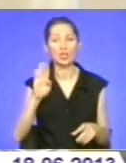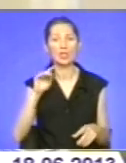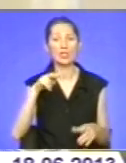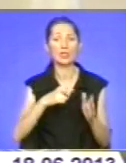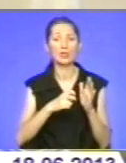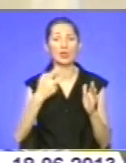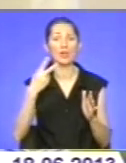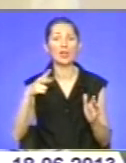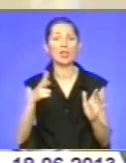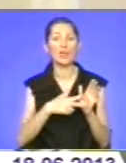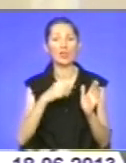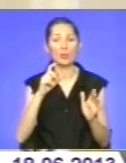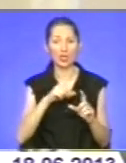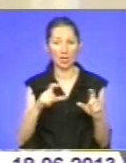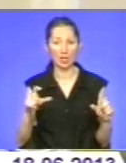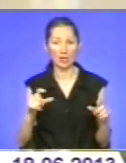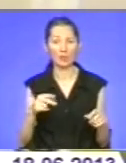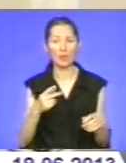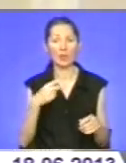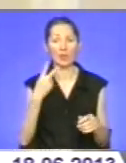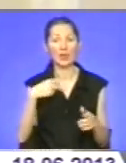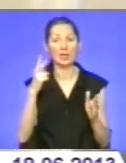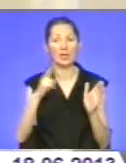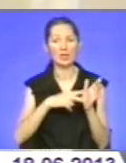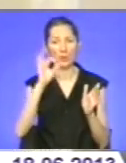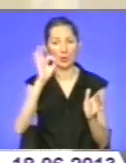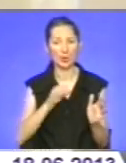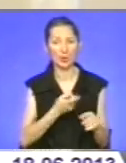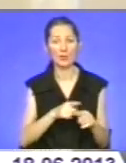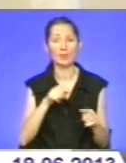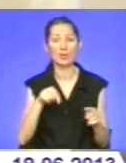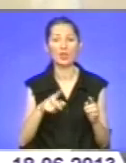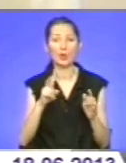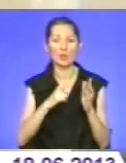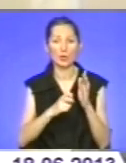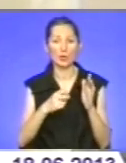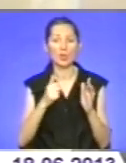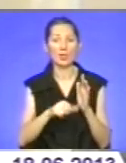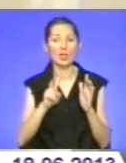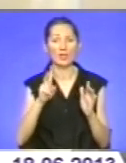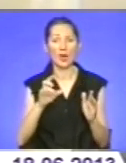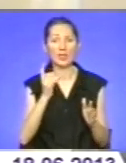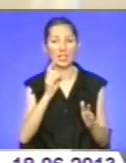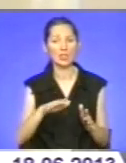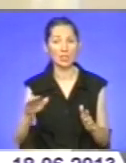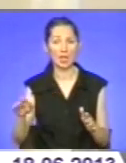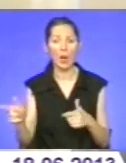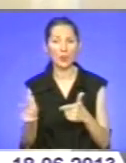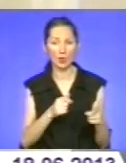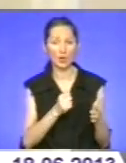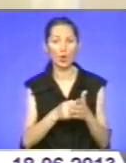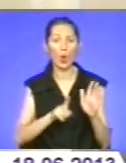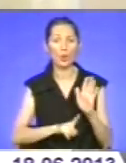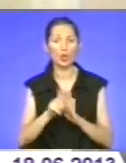та 27 відсотків, це 3 762 відсотка, підготовлені до початку нового опального